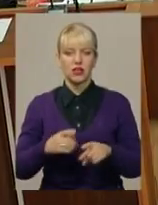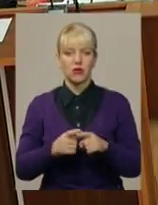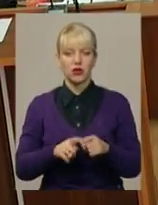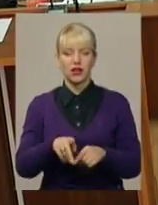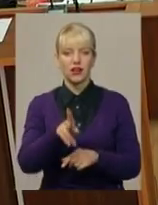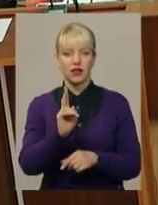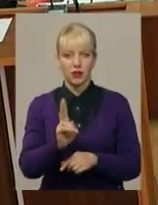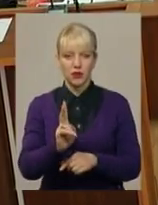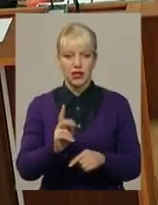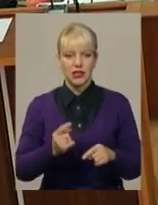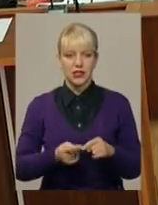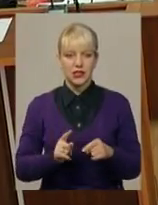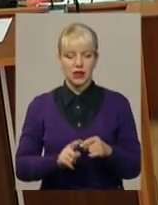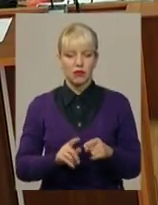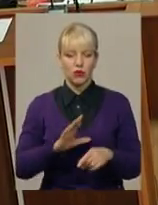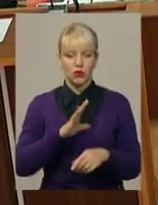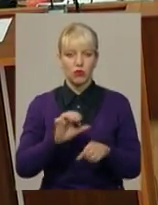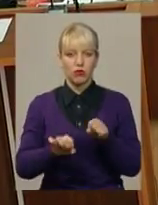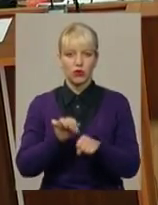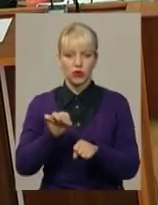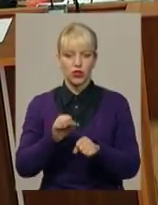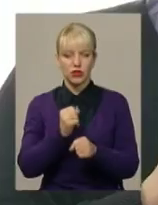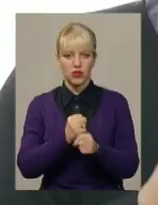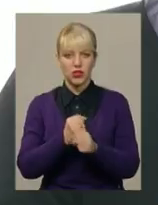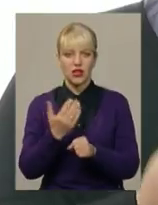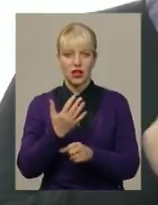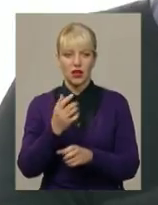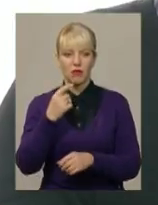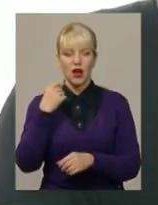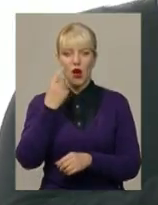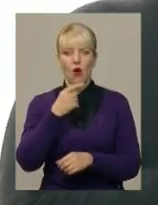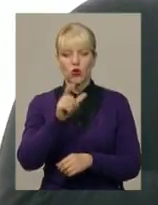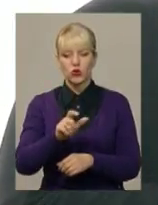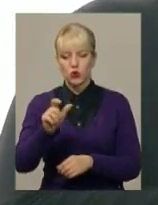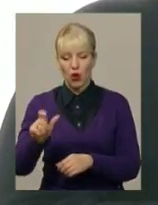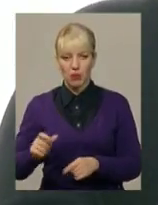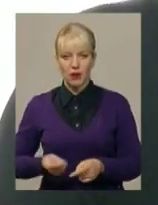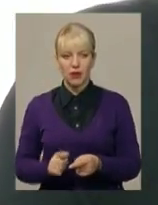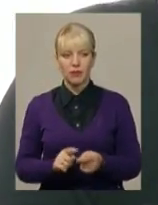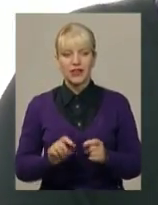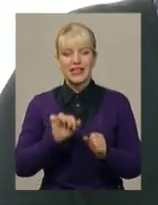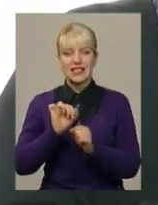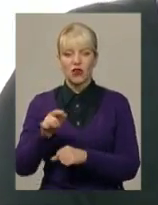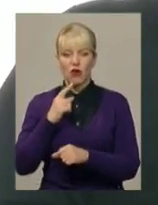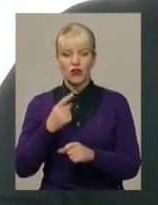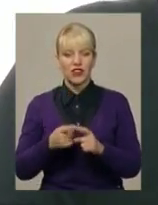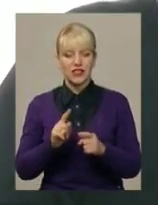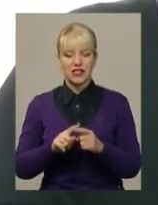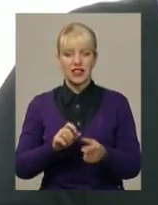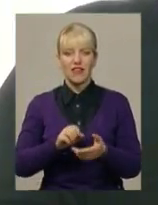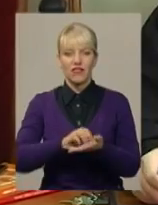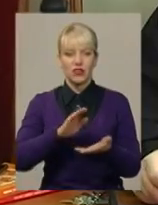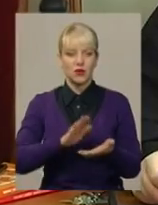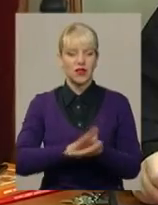дане правопорушення було вчинено, якими особами. Захисник довічника наголошує, відомості внесли не протягом 24